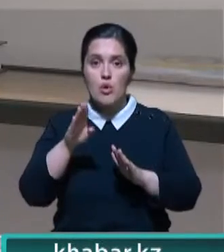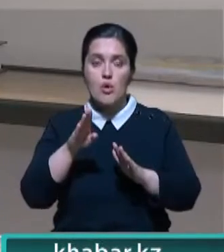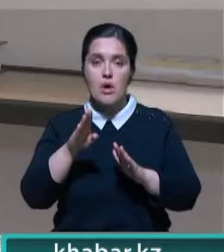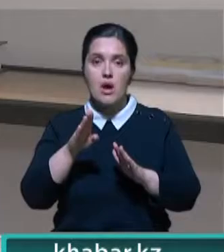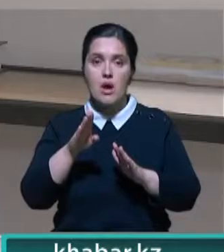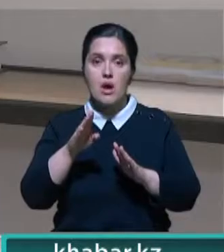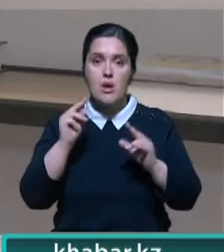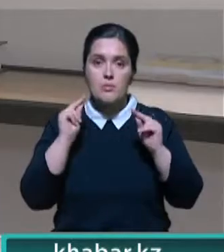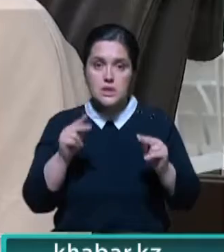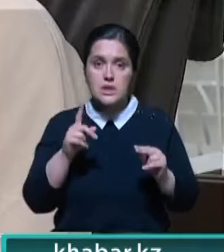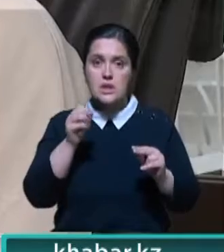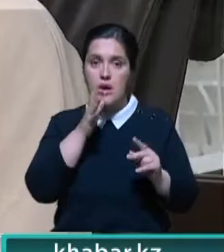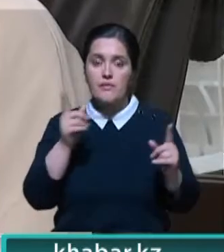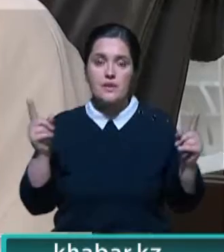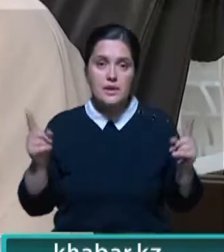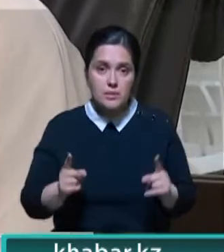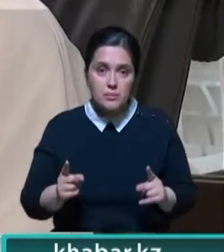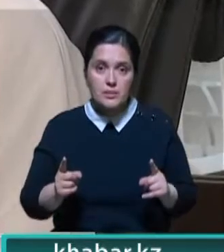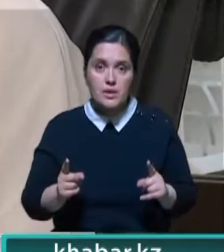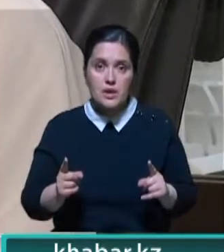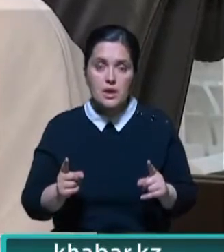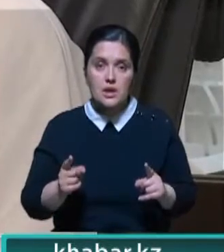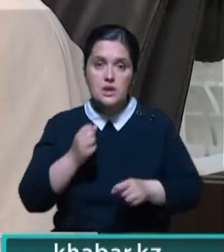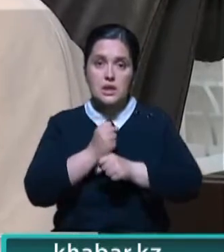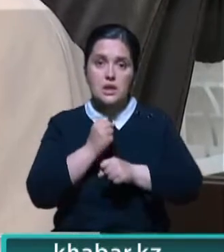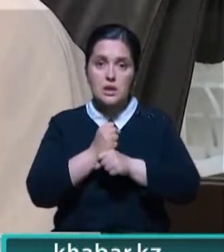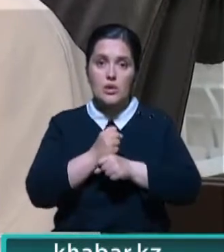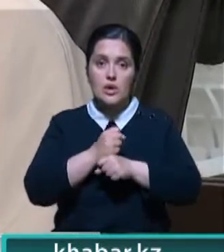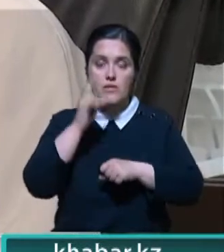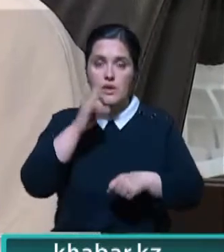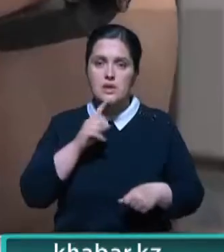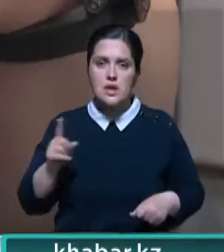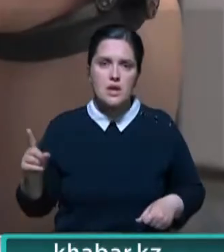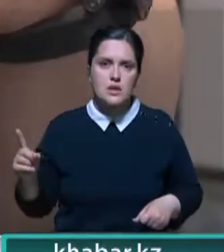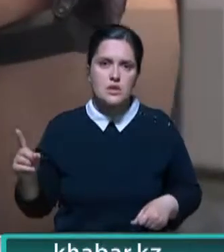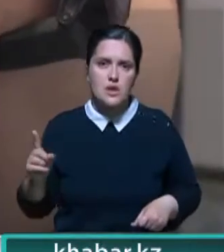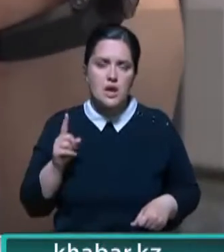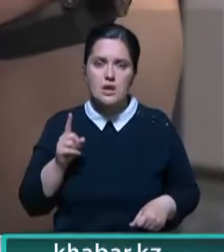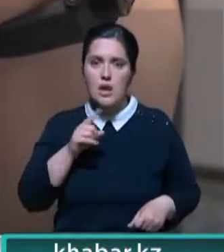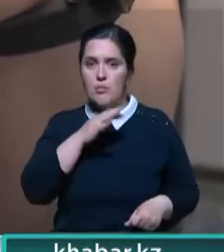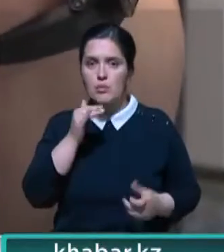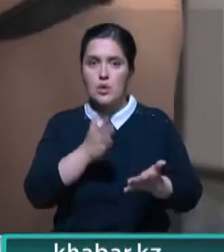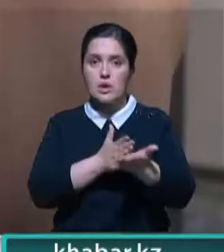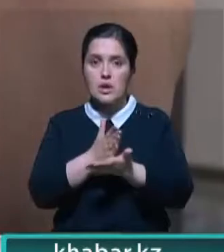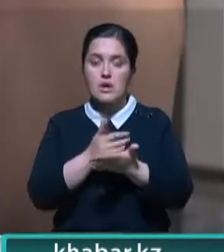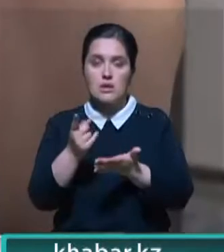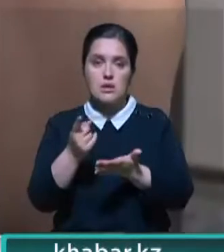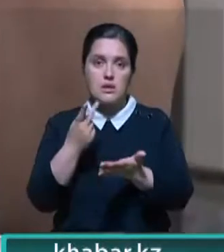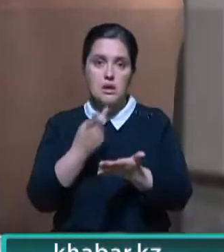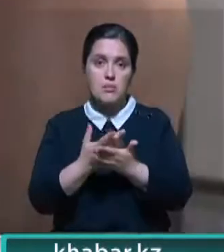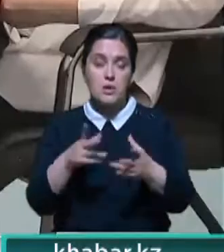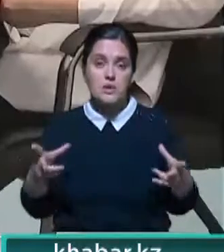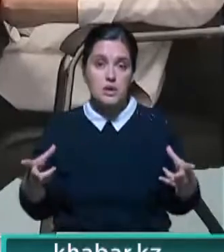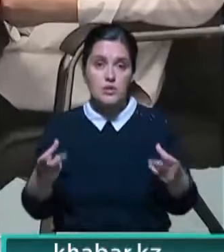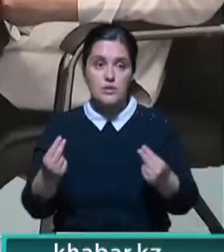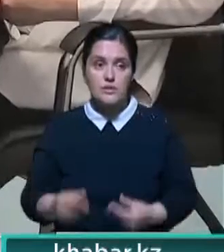высокопарно это ни звучало, признает, за короткое время сделано то, чего казахстанцы ждали не одно десятилетие. И